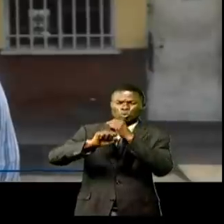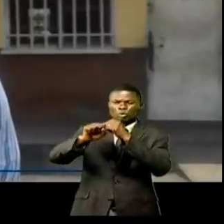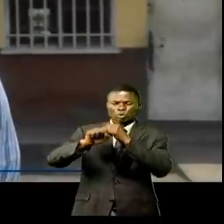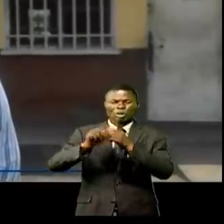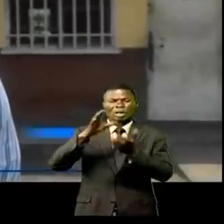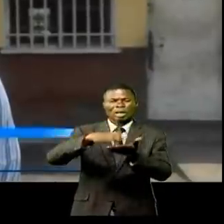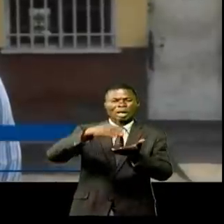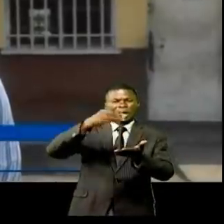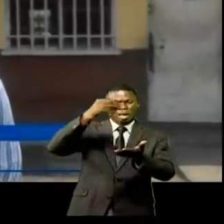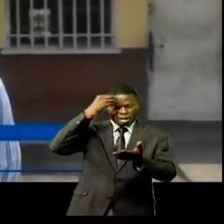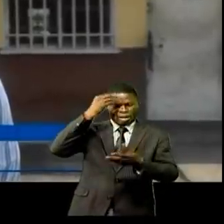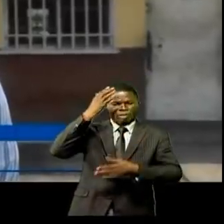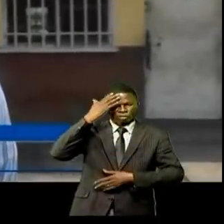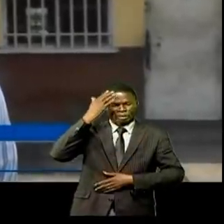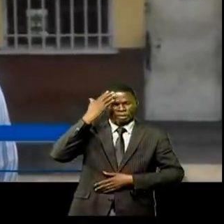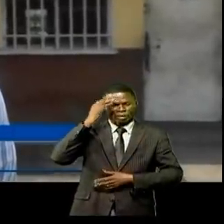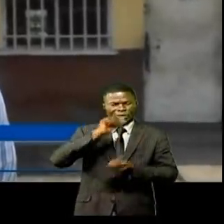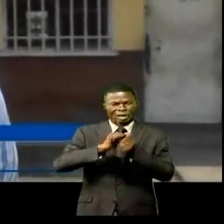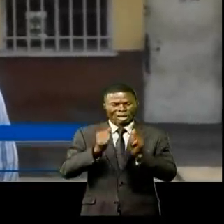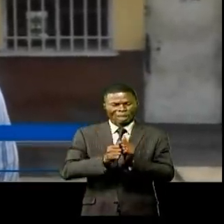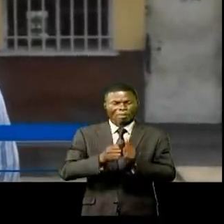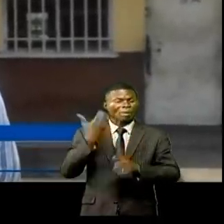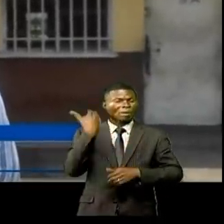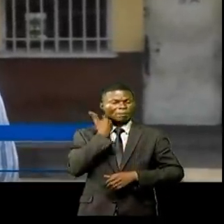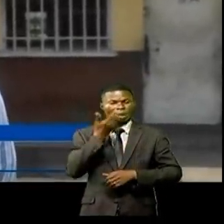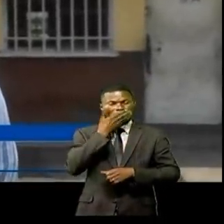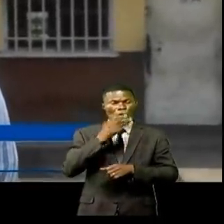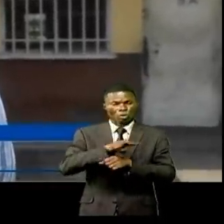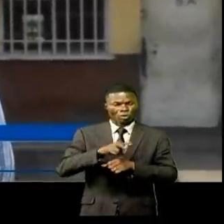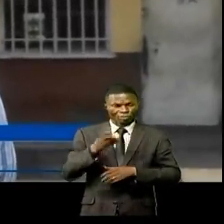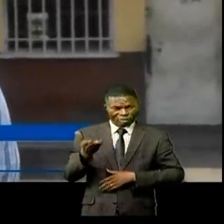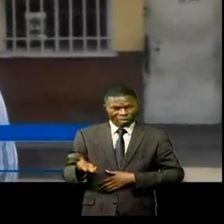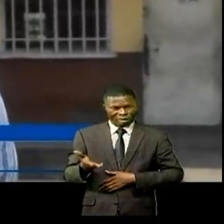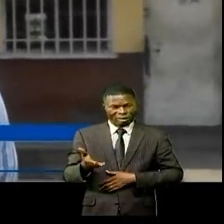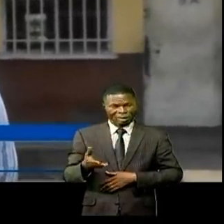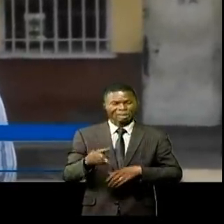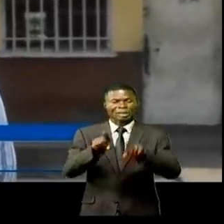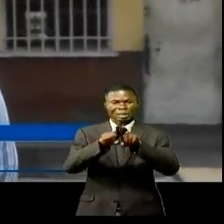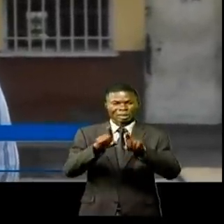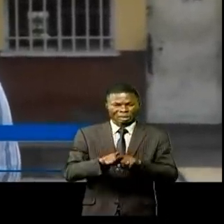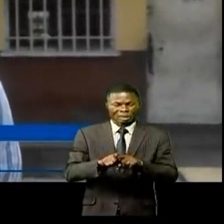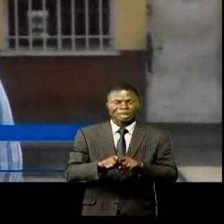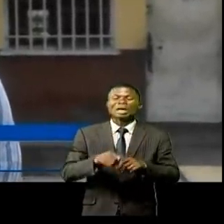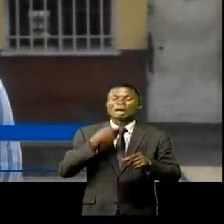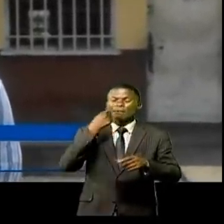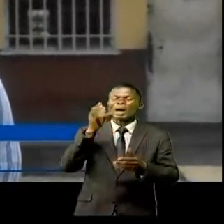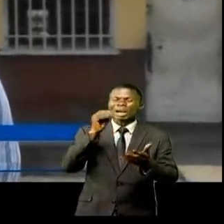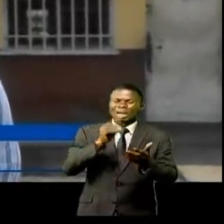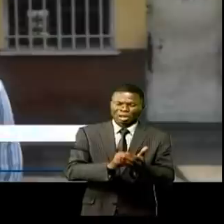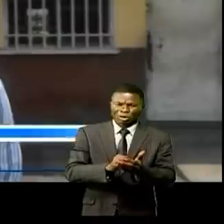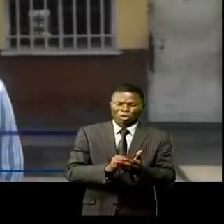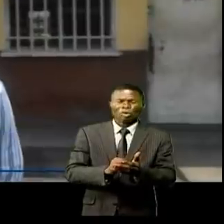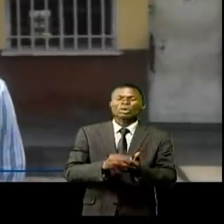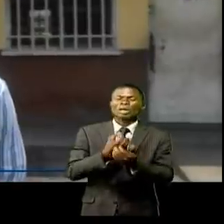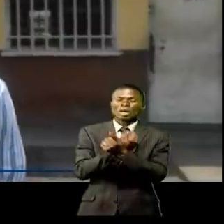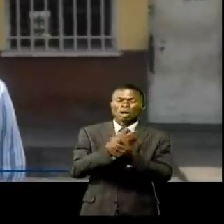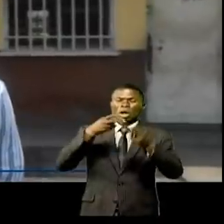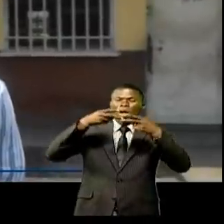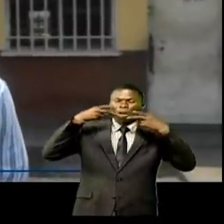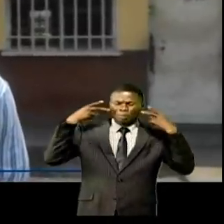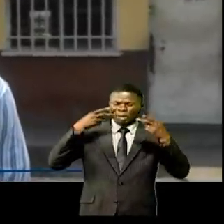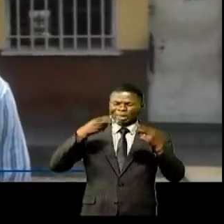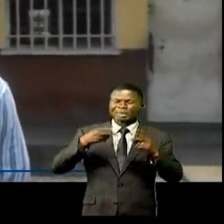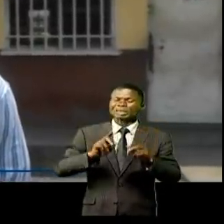élèves pour ce qui concerne la pandémie de la Covid-19. Nous leur avons répété les gestes barrières qu'ils doivent